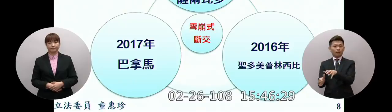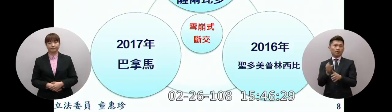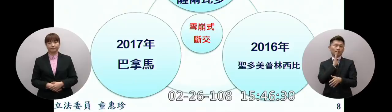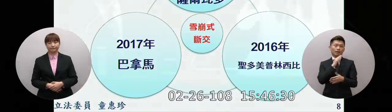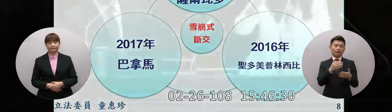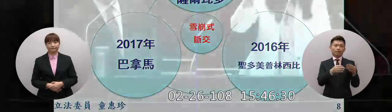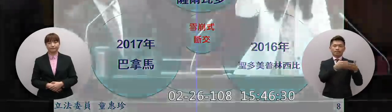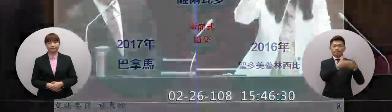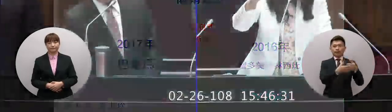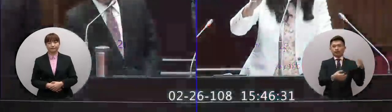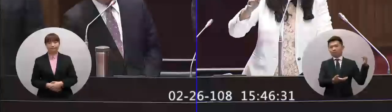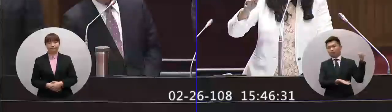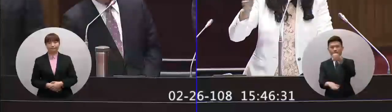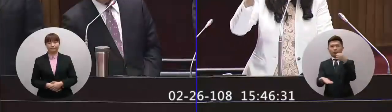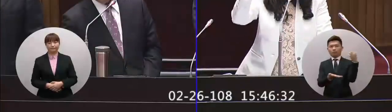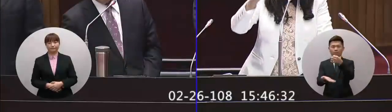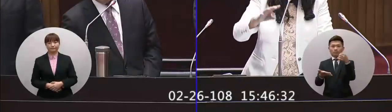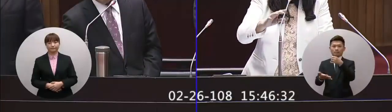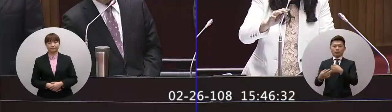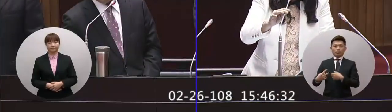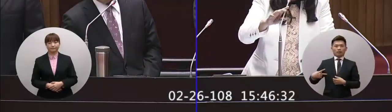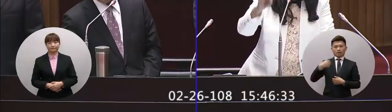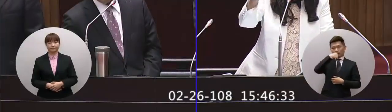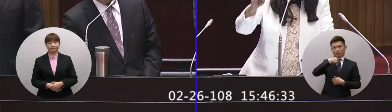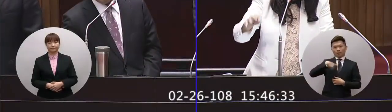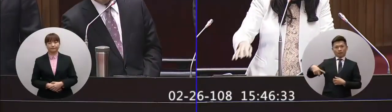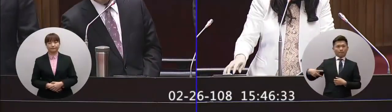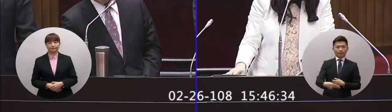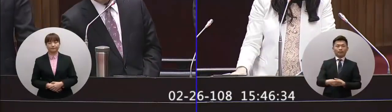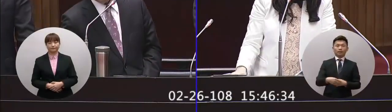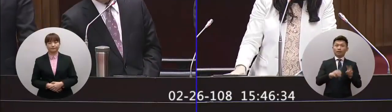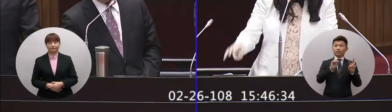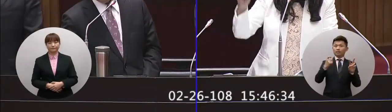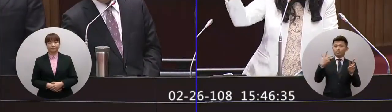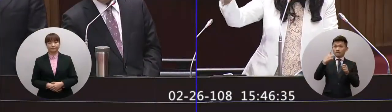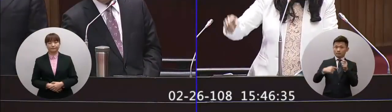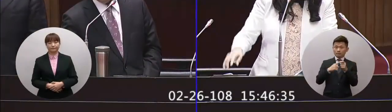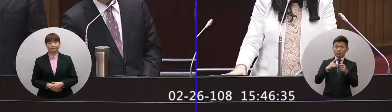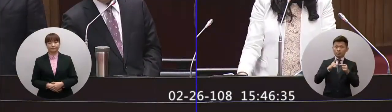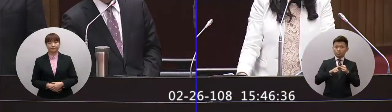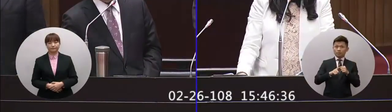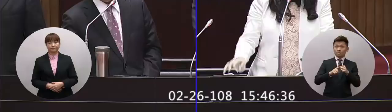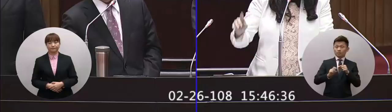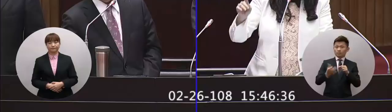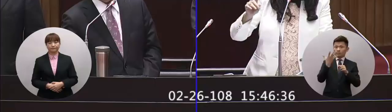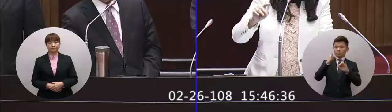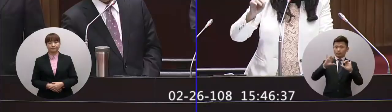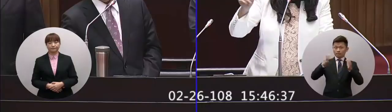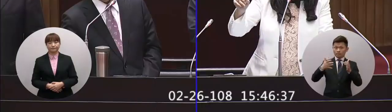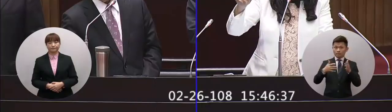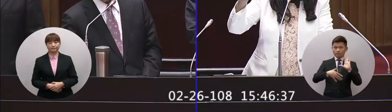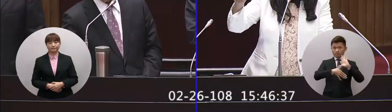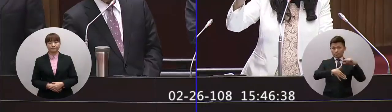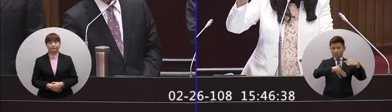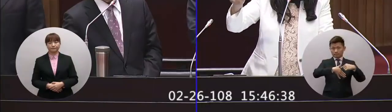大陸去金錢外交大陸講都是他們都是他們錯我們台灣沒有錯好2017年中華民國跟巴拿馬斷交而且我們